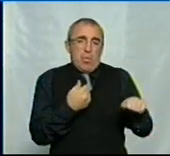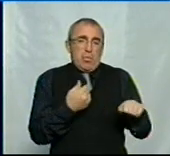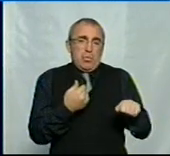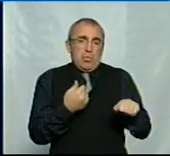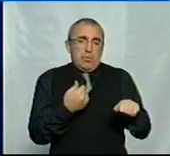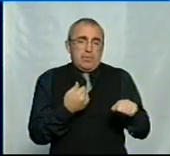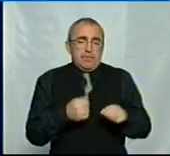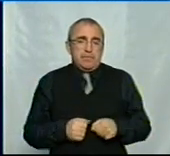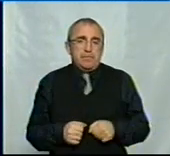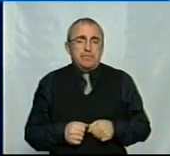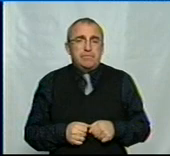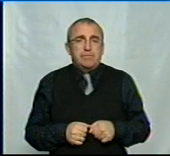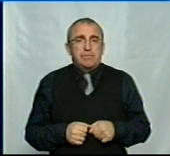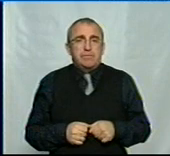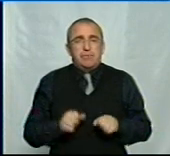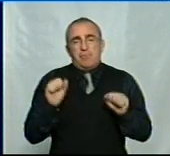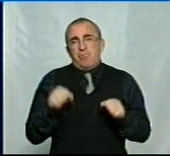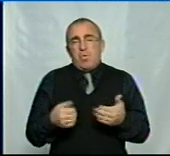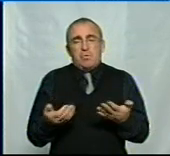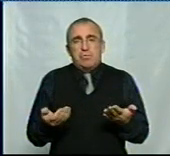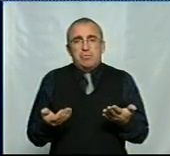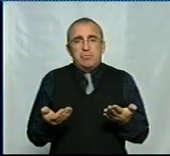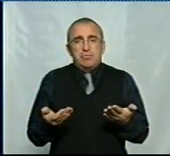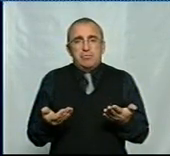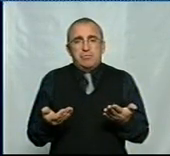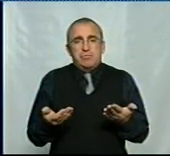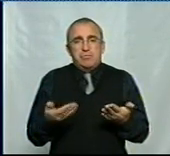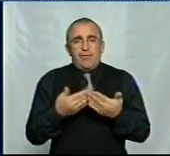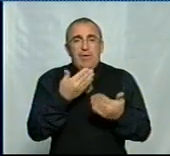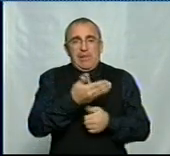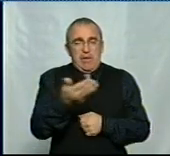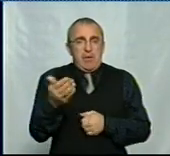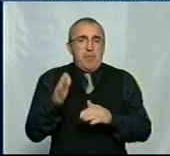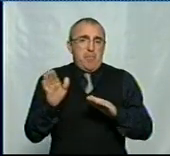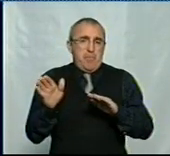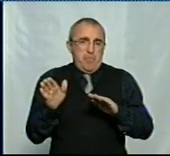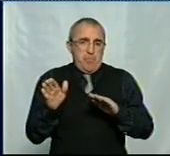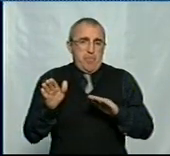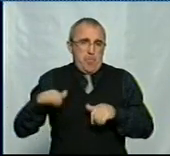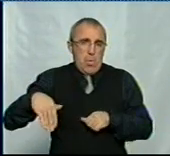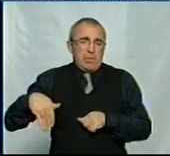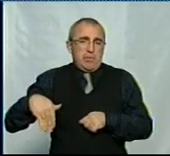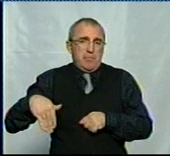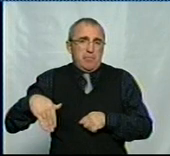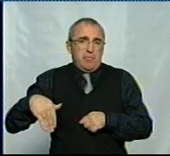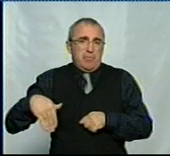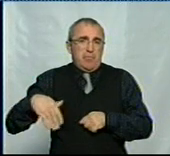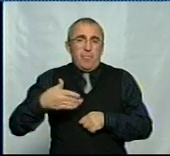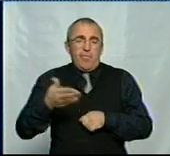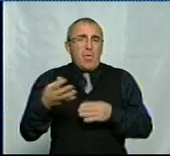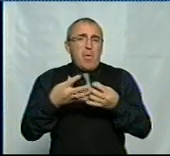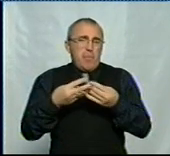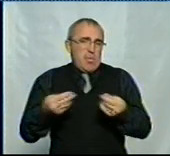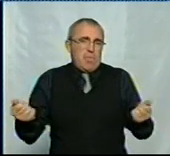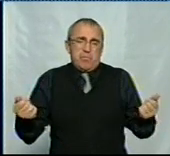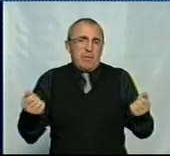можна від них потім... Вони пройдуть,